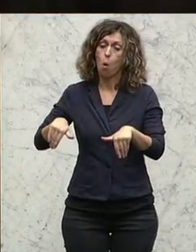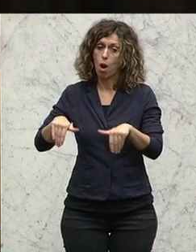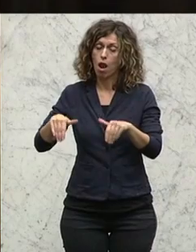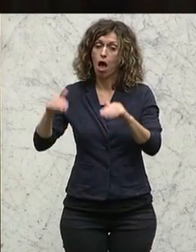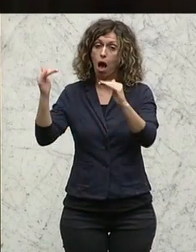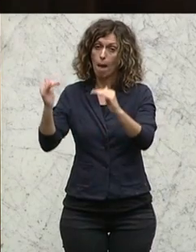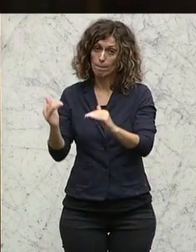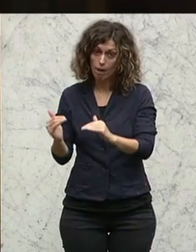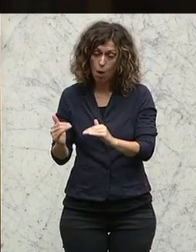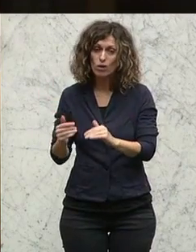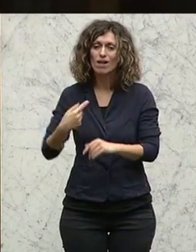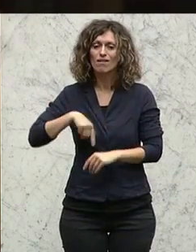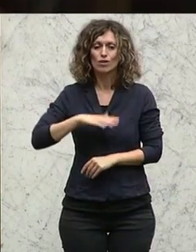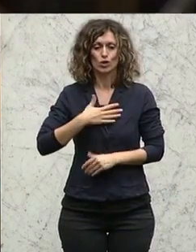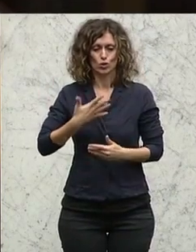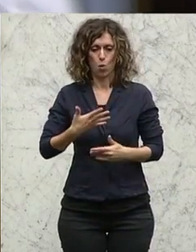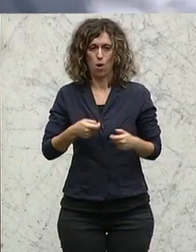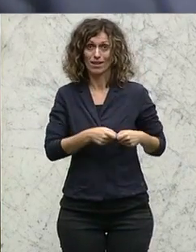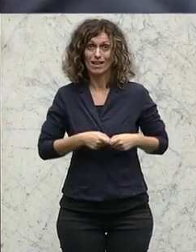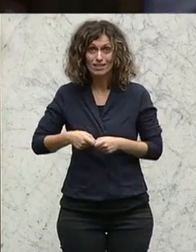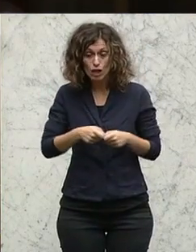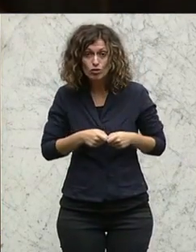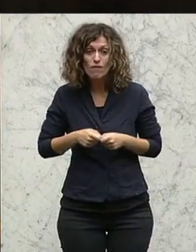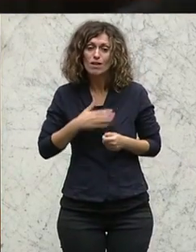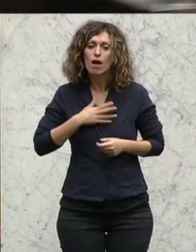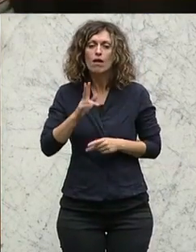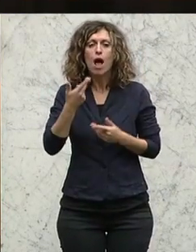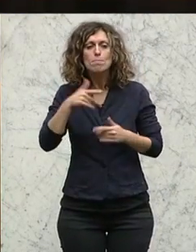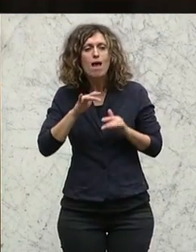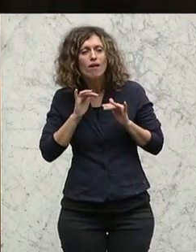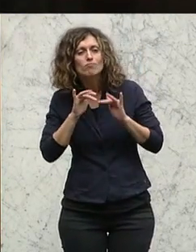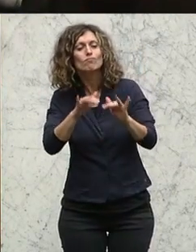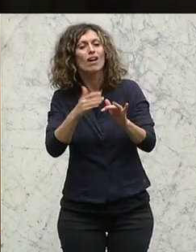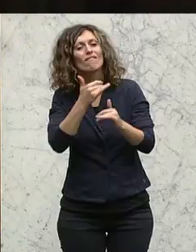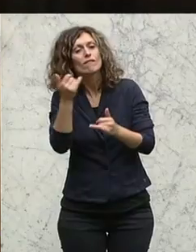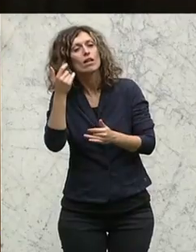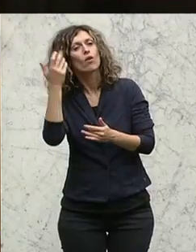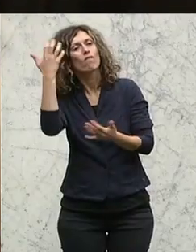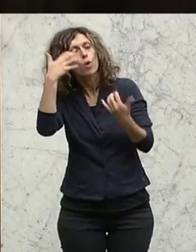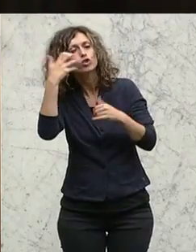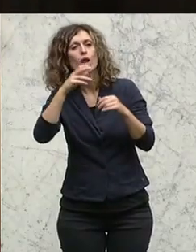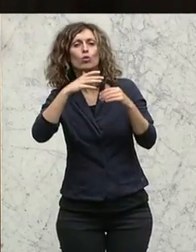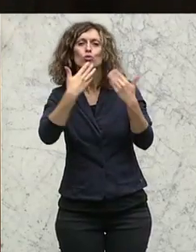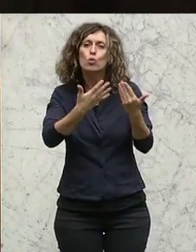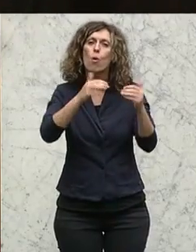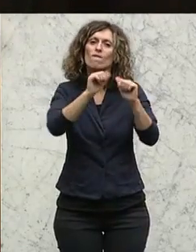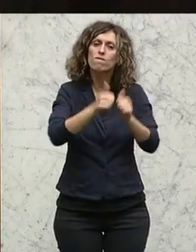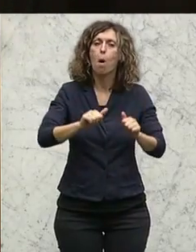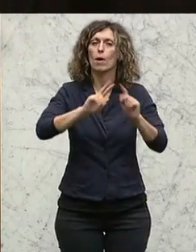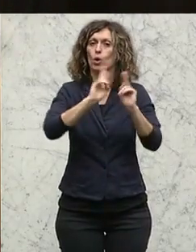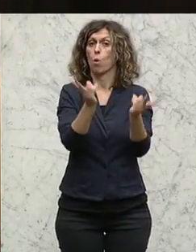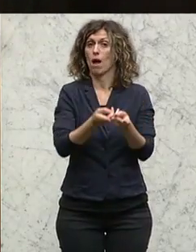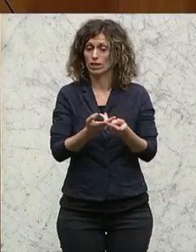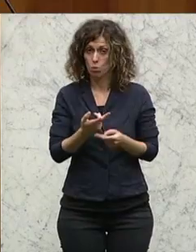viel mehr von unseren Gesellschaften in die Gestaltung der Globalisierung eingebracht werden. Und was würde geschehen, wenn wir das andere